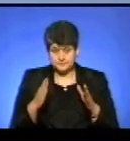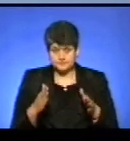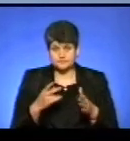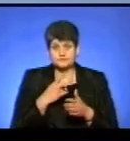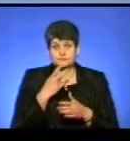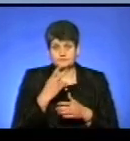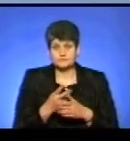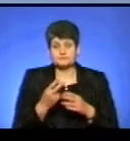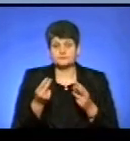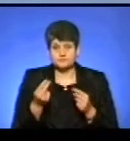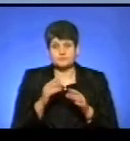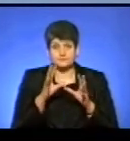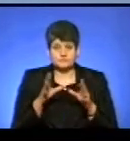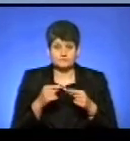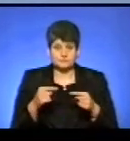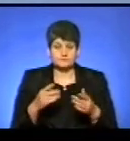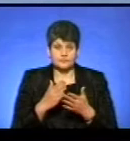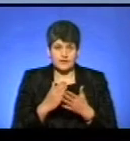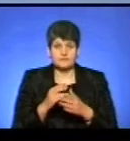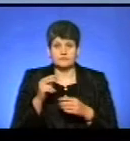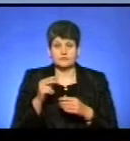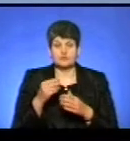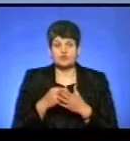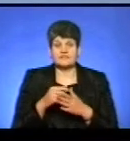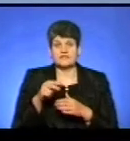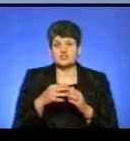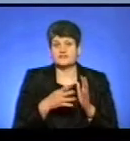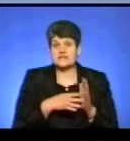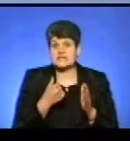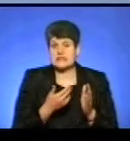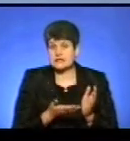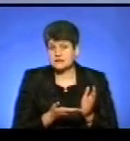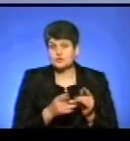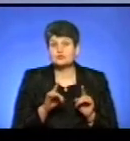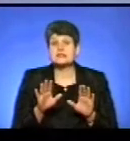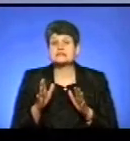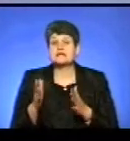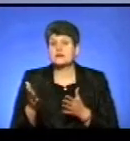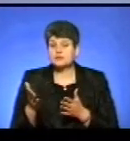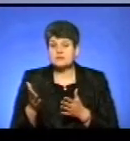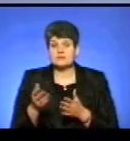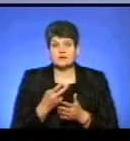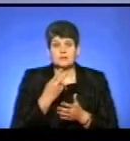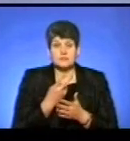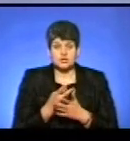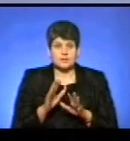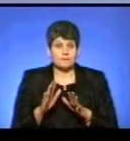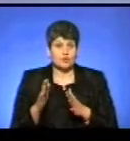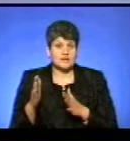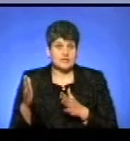кошти і так далі, і так далі, тобто, в бюджеті на 2019 рік. Чому так все сталося? Ну, ви бачили події